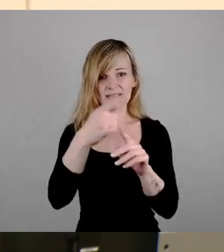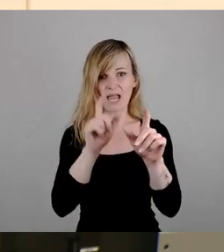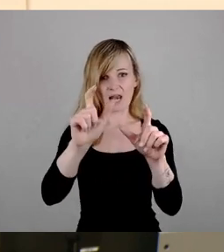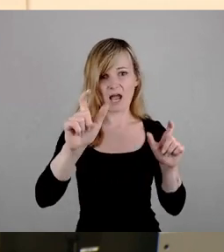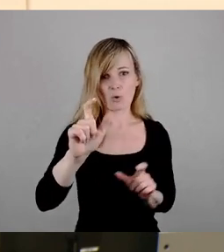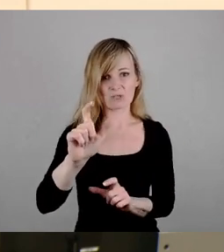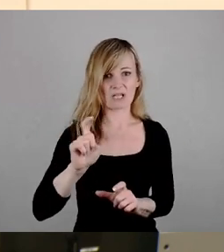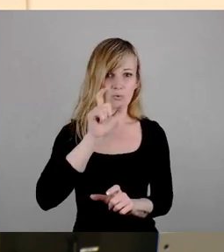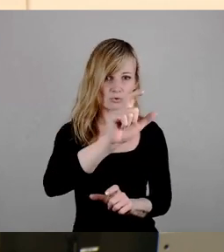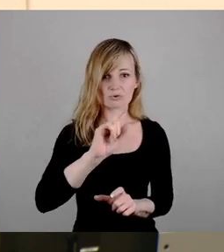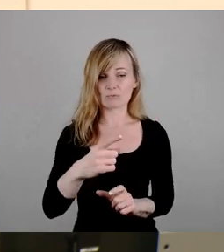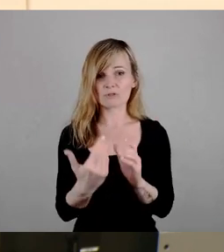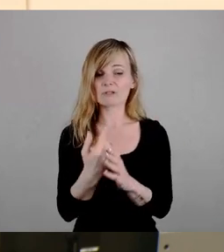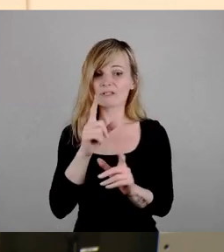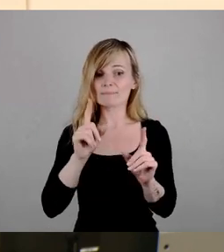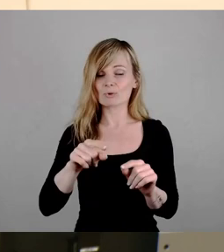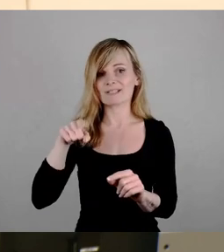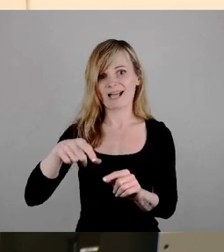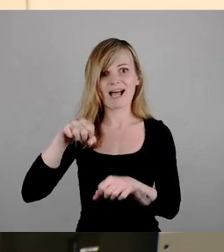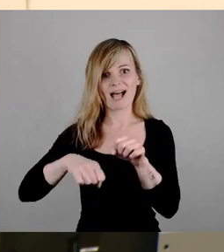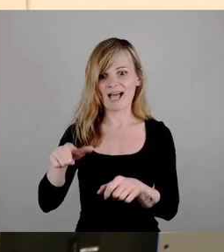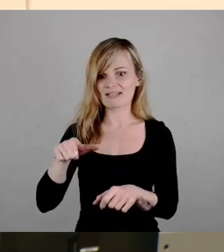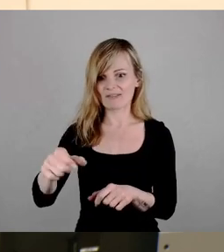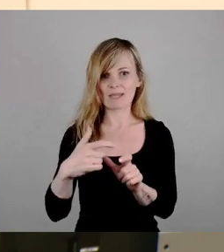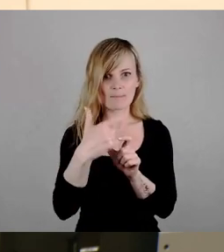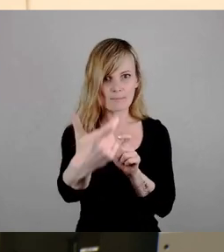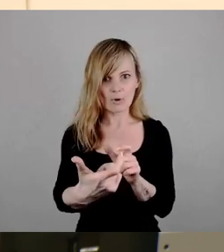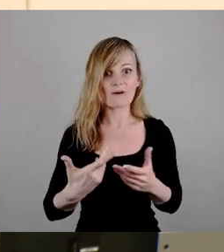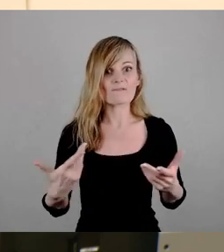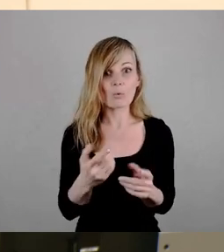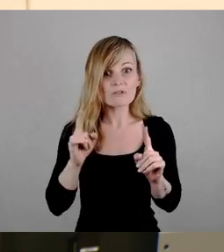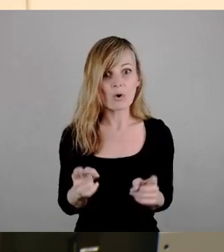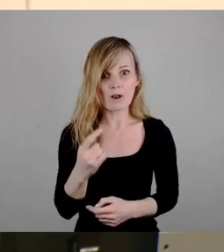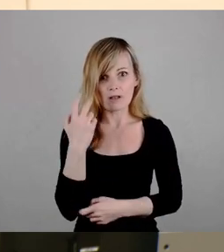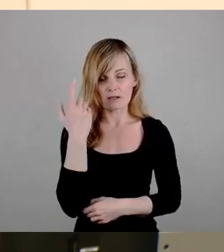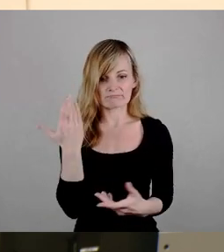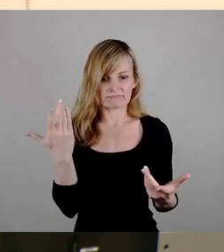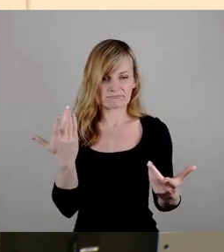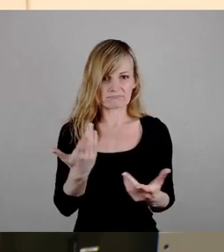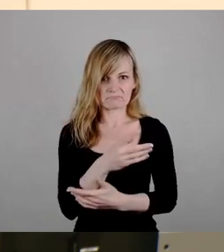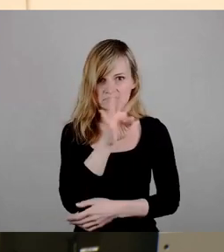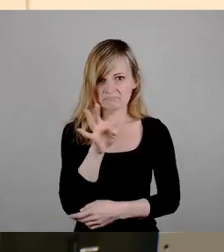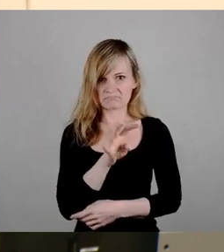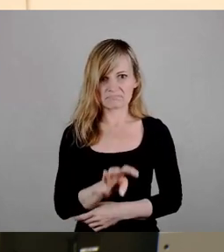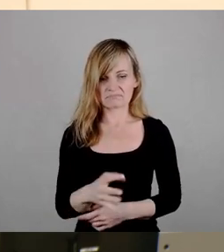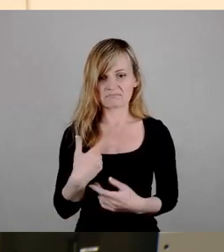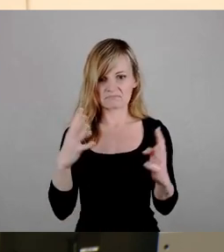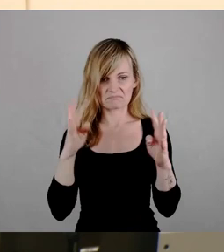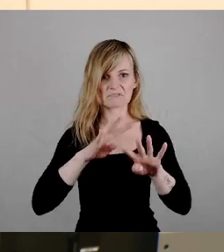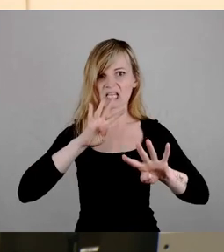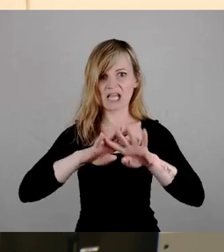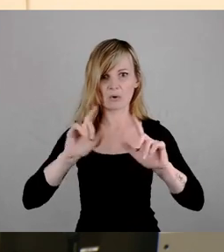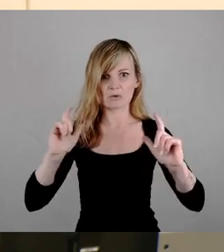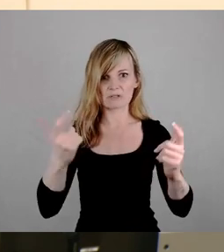wo die Radwege auf der Brücke sein sollen, sind zunächst mal bis auf Weiteres Gerüste gestellt.